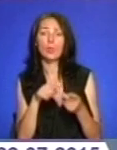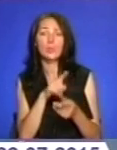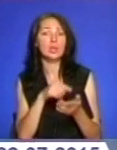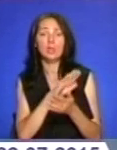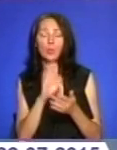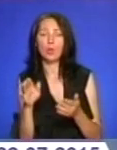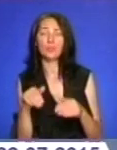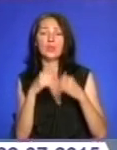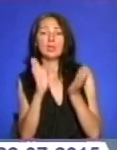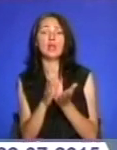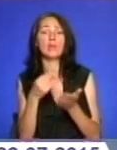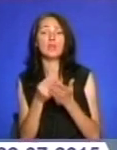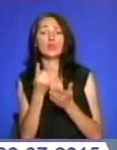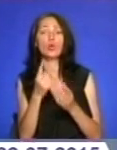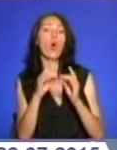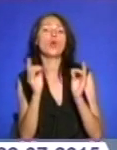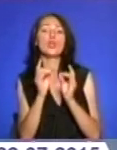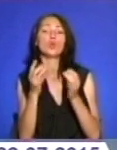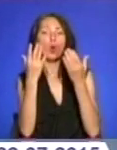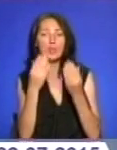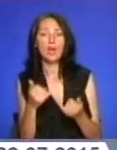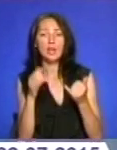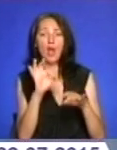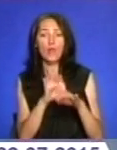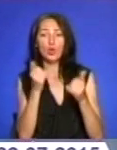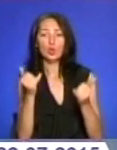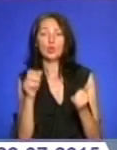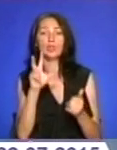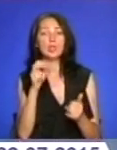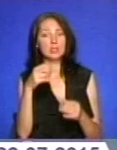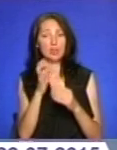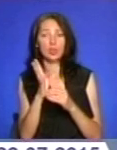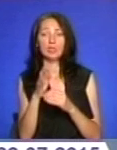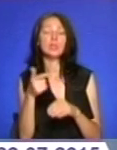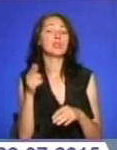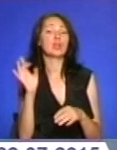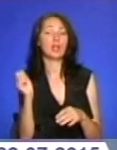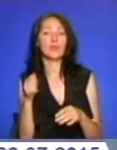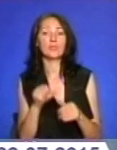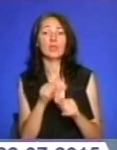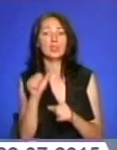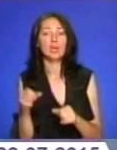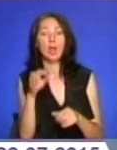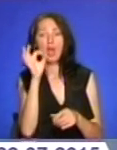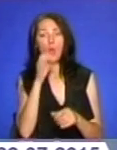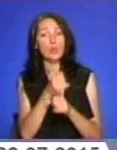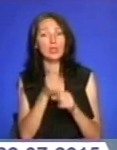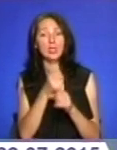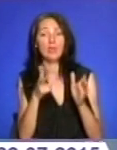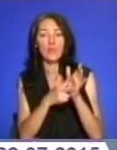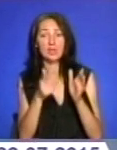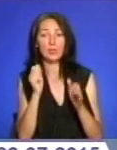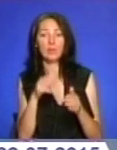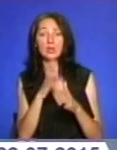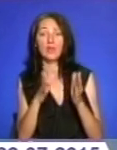Загальна вартість одного ліжкодня для хворого сьогодні становить 314 гривень. З них на медикаменти виділяють 8,19